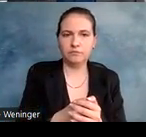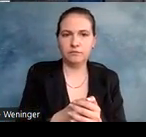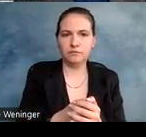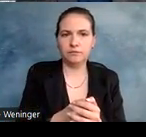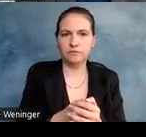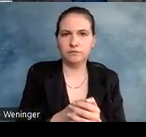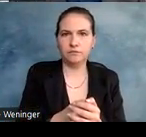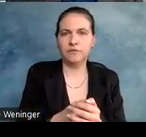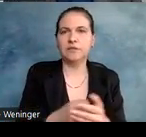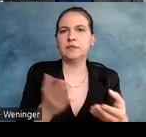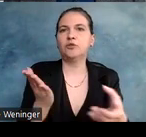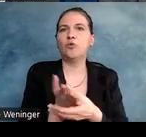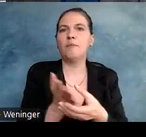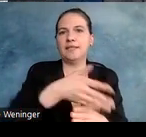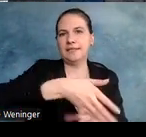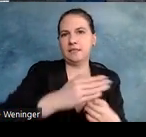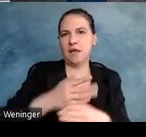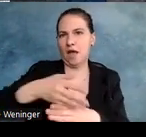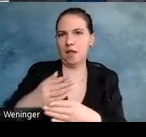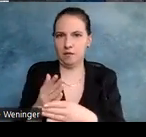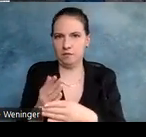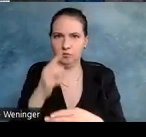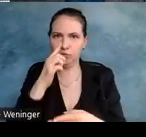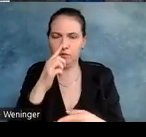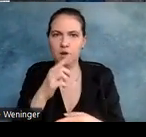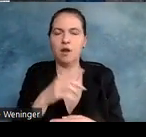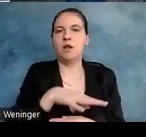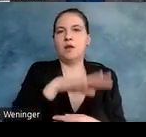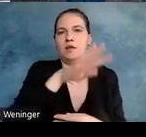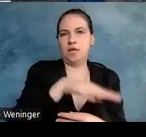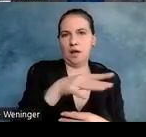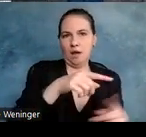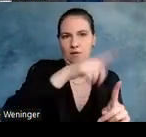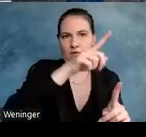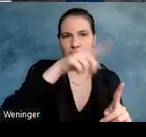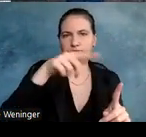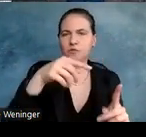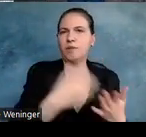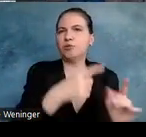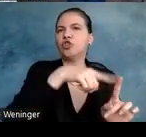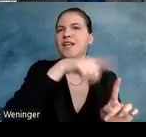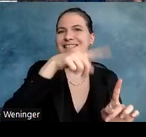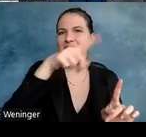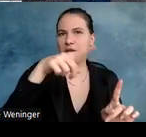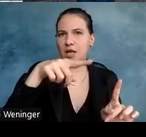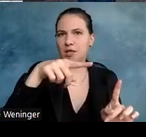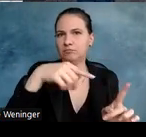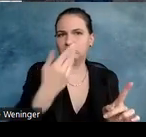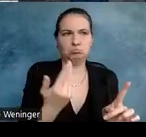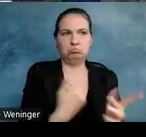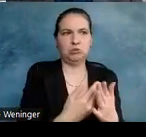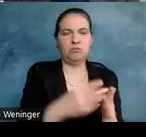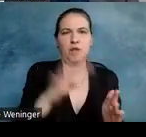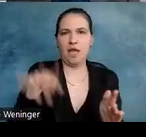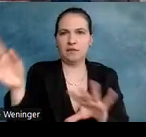Teile aus Dokumenten raus. Also Diagramme kann ich natürlich, wenn es sich um statistische Diagramme handelt, also zum Beispiel aus Excel